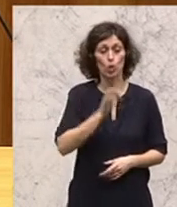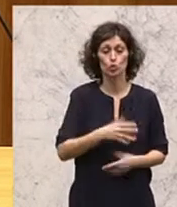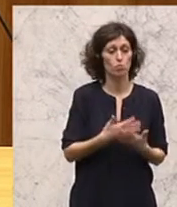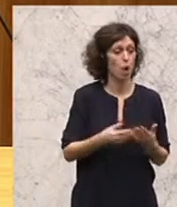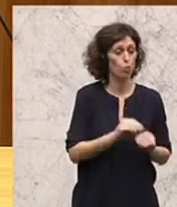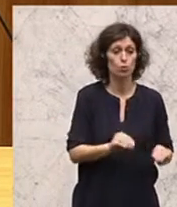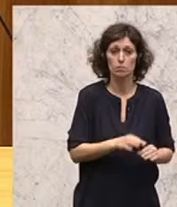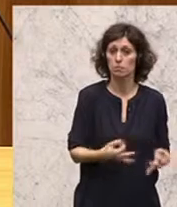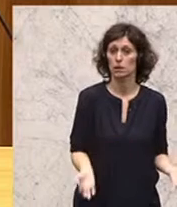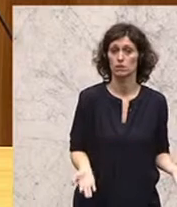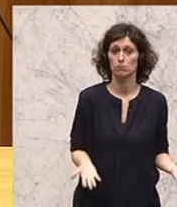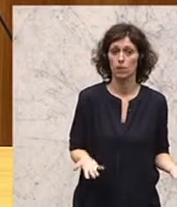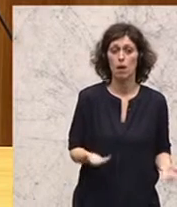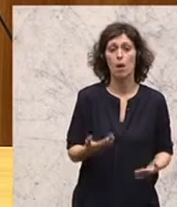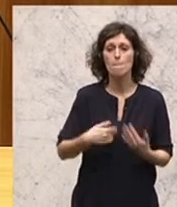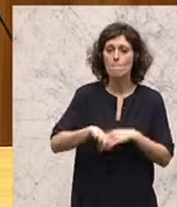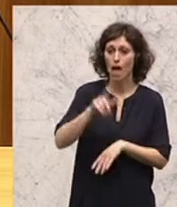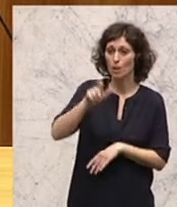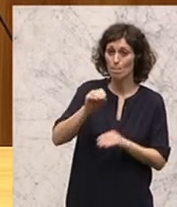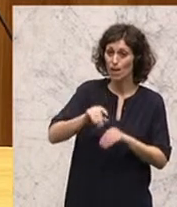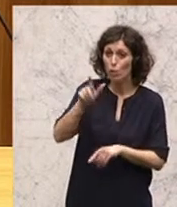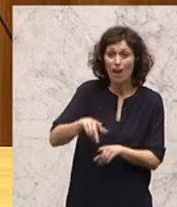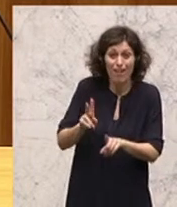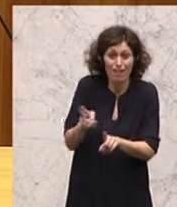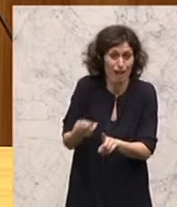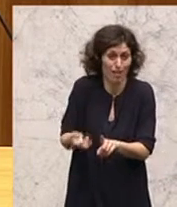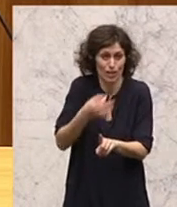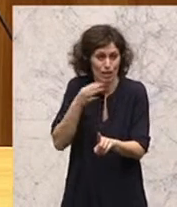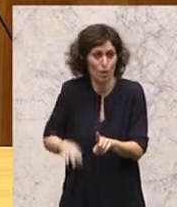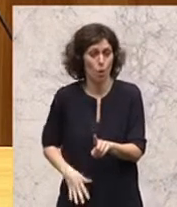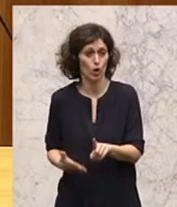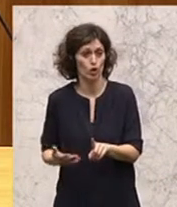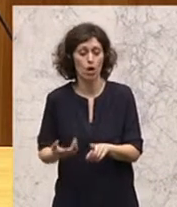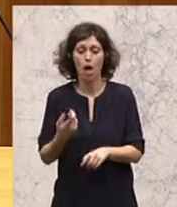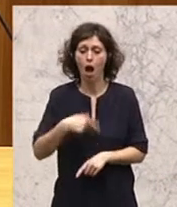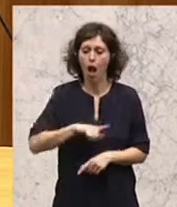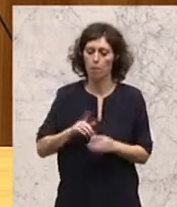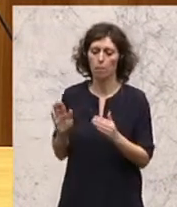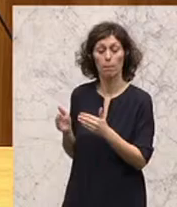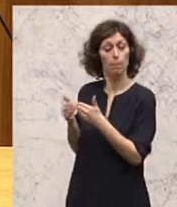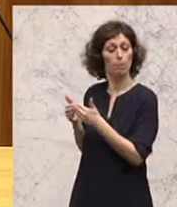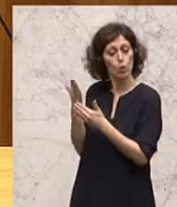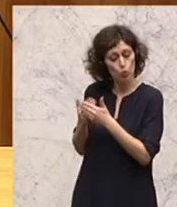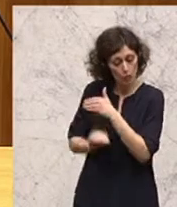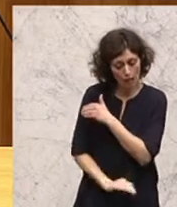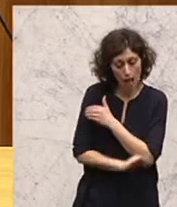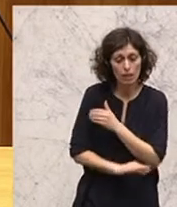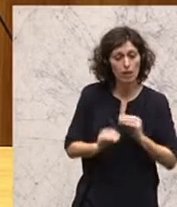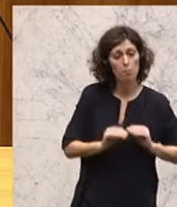Die Mehrheit der Pädagogen beherrscht Deutsch nicht einmal. Man schottet sich ab und lehrt schon kleine